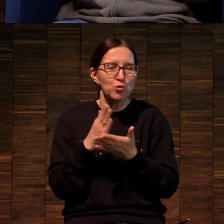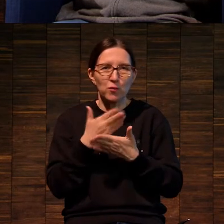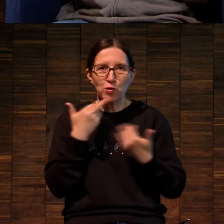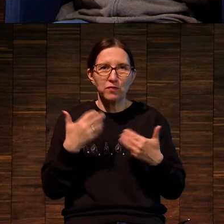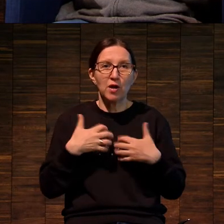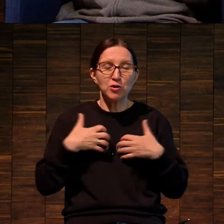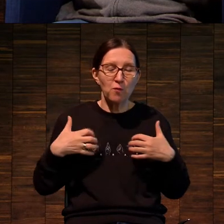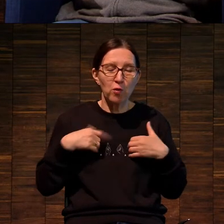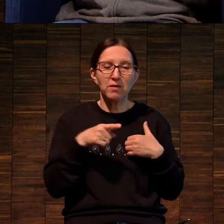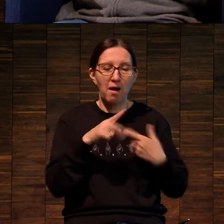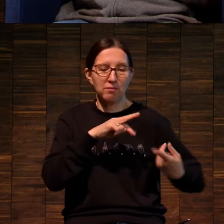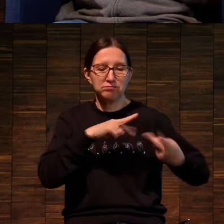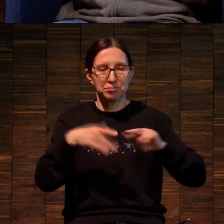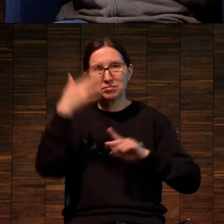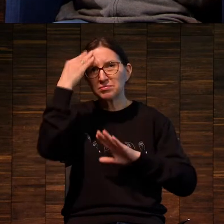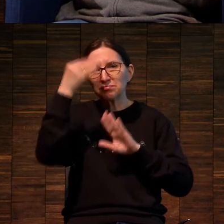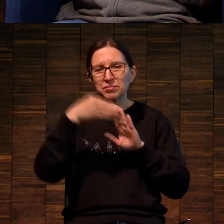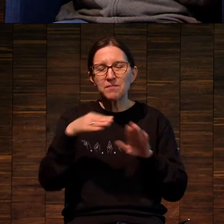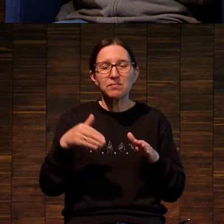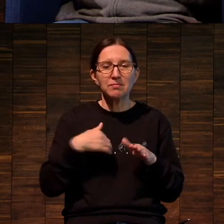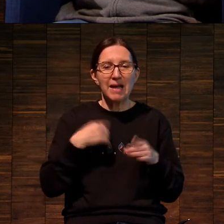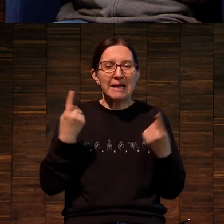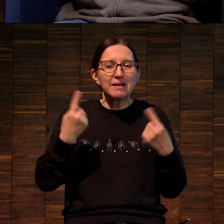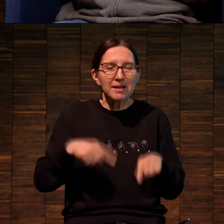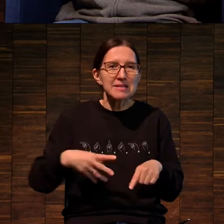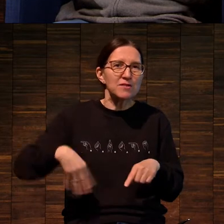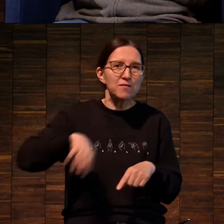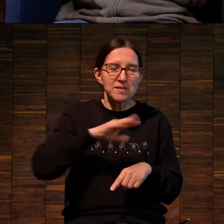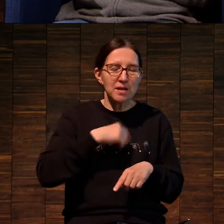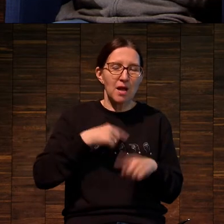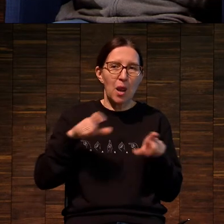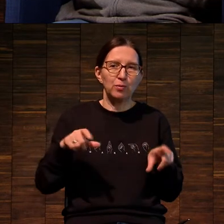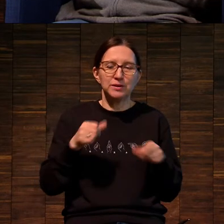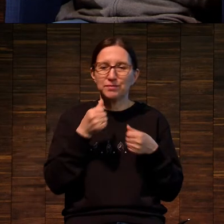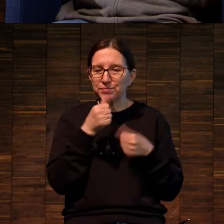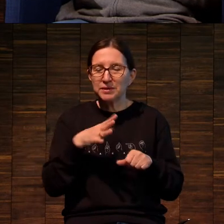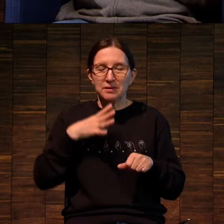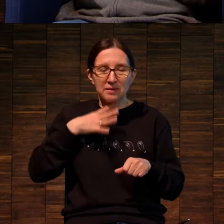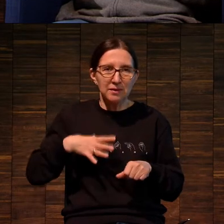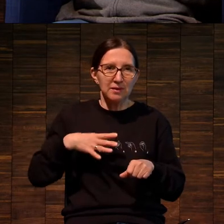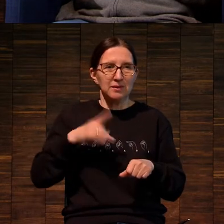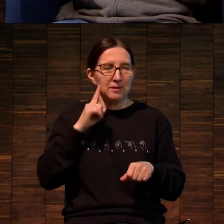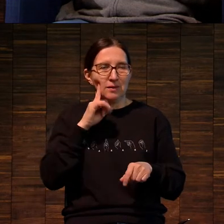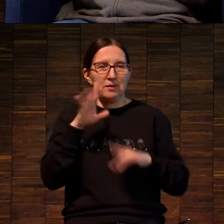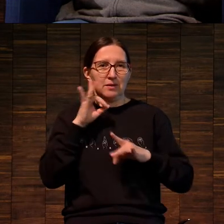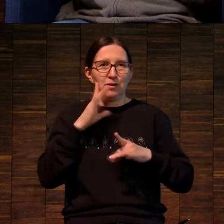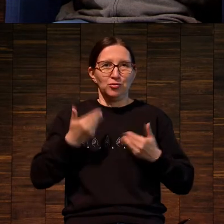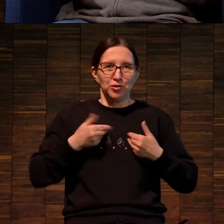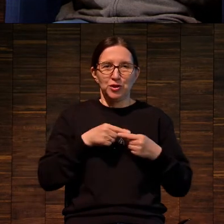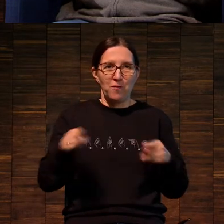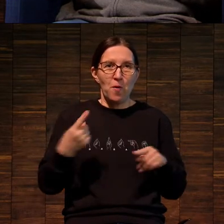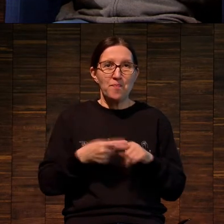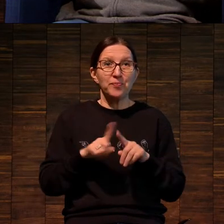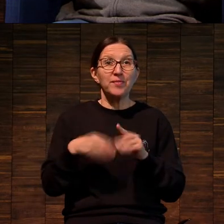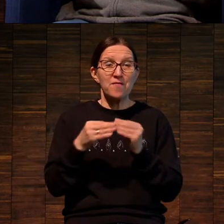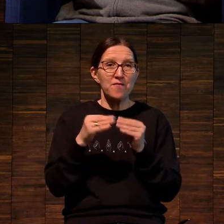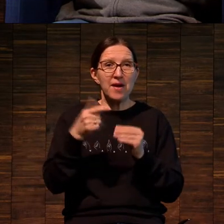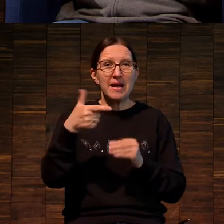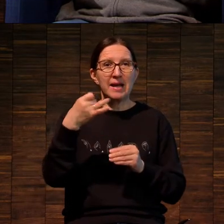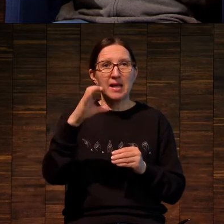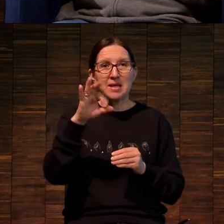вот кризис, через который мы должны все будем, через который мы все проходим. Еще один Грейсон Перри,